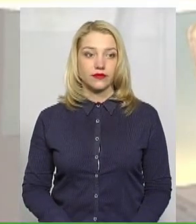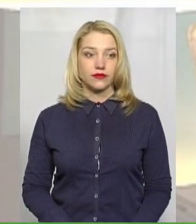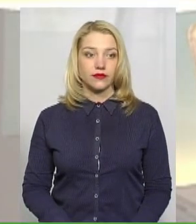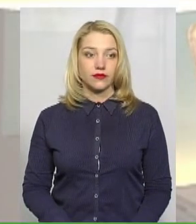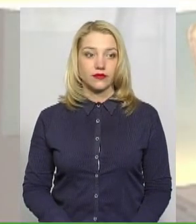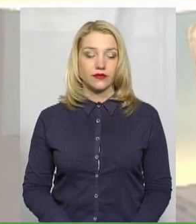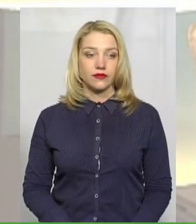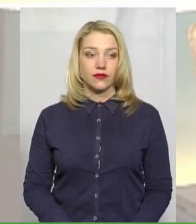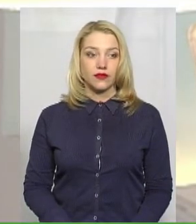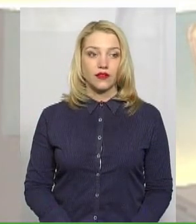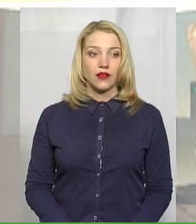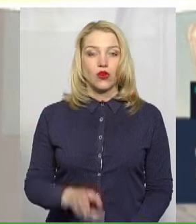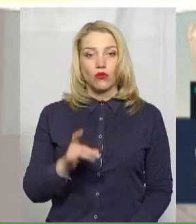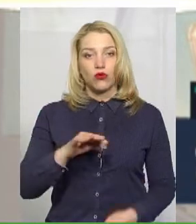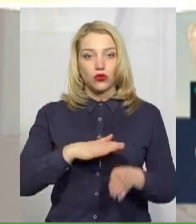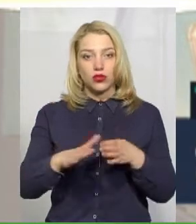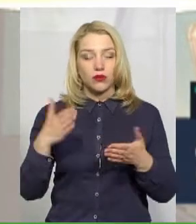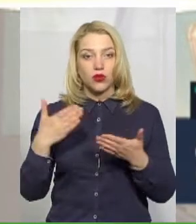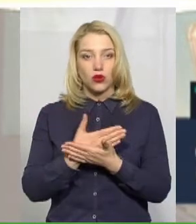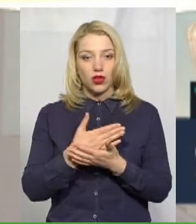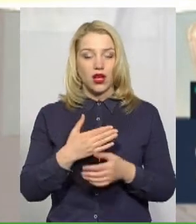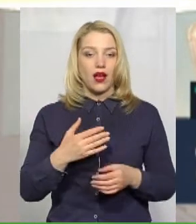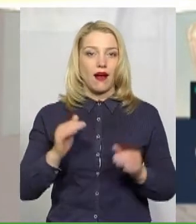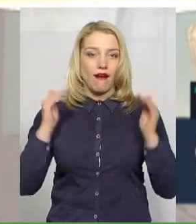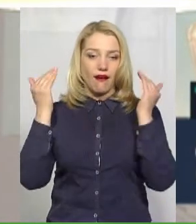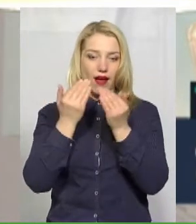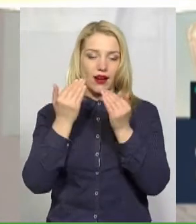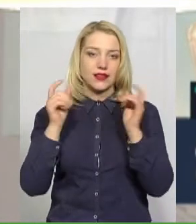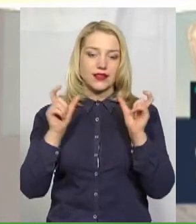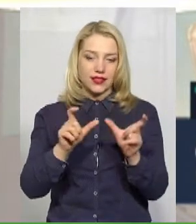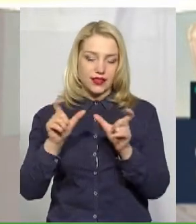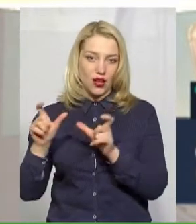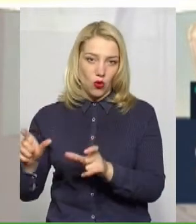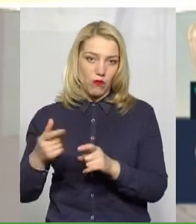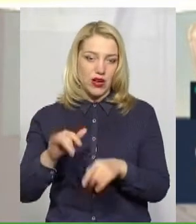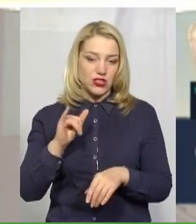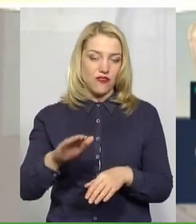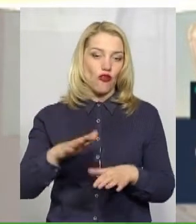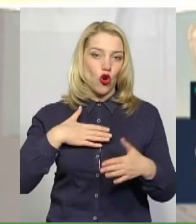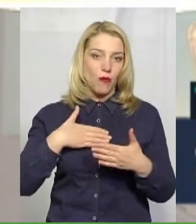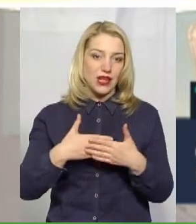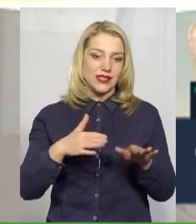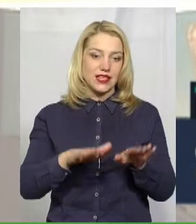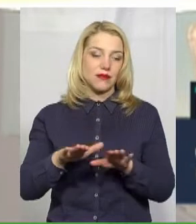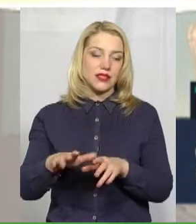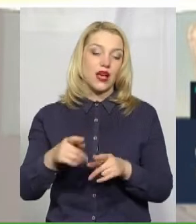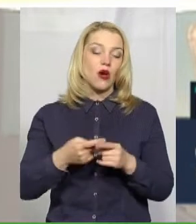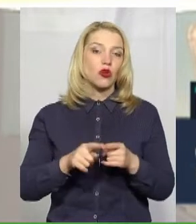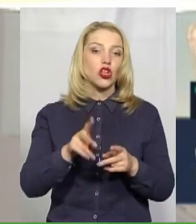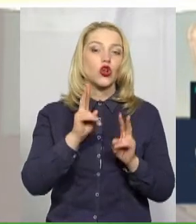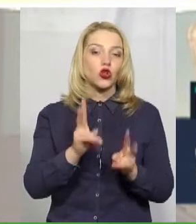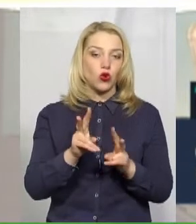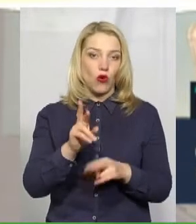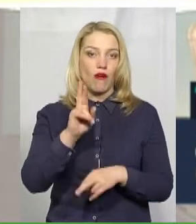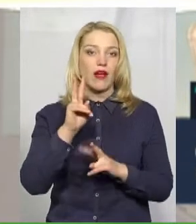Про дотримання нових карантинних обмежень в громадських місцях та про те, хто і як контролює